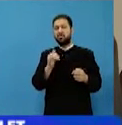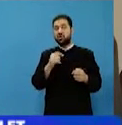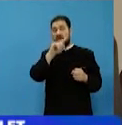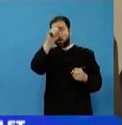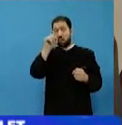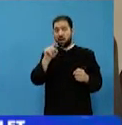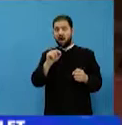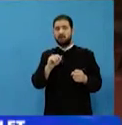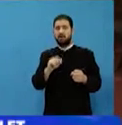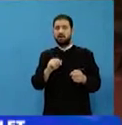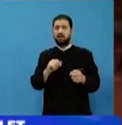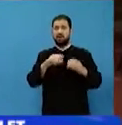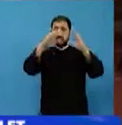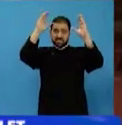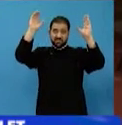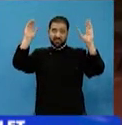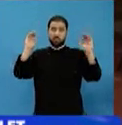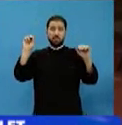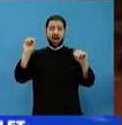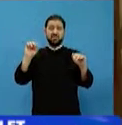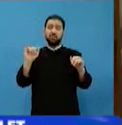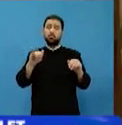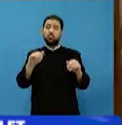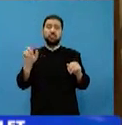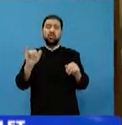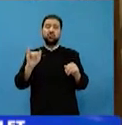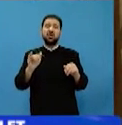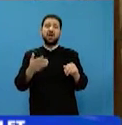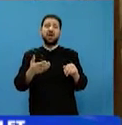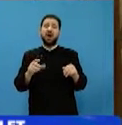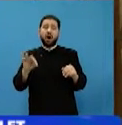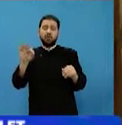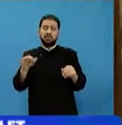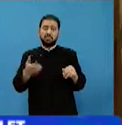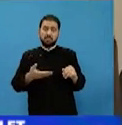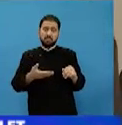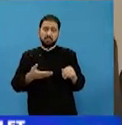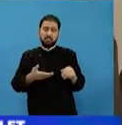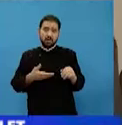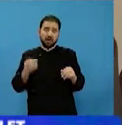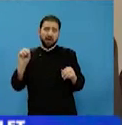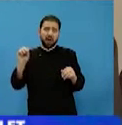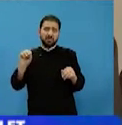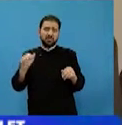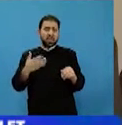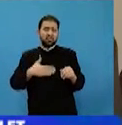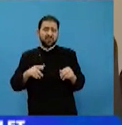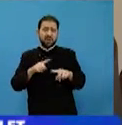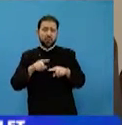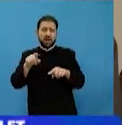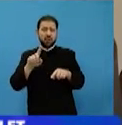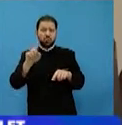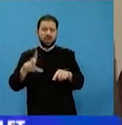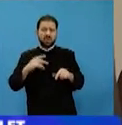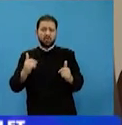îl întreabă, îl întreabă Sfântul Paisie, pe cine cauți? Pe cuviosul Paisie. Dar ce vrei cu el? Nu